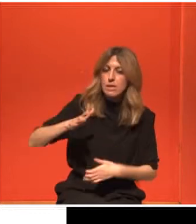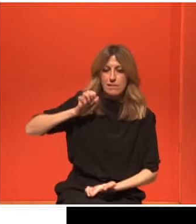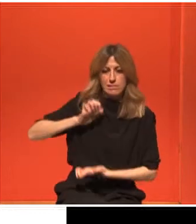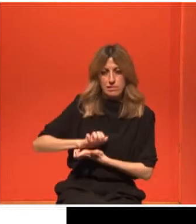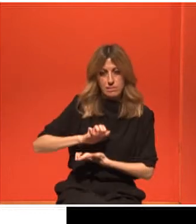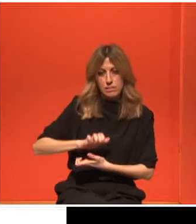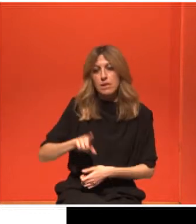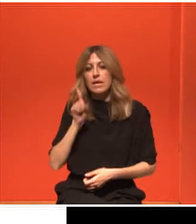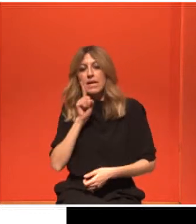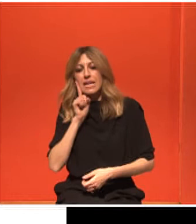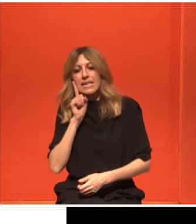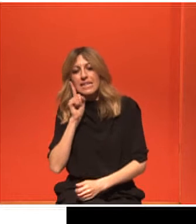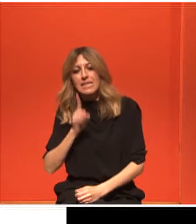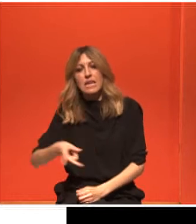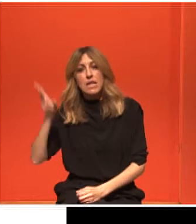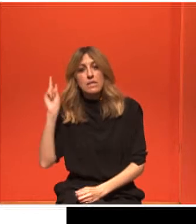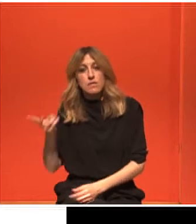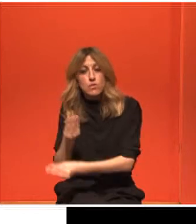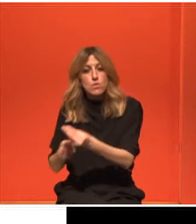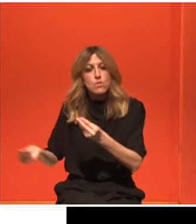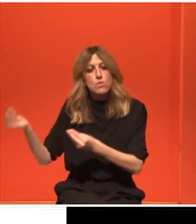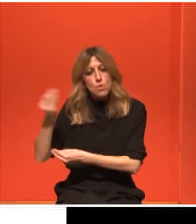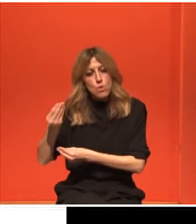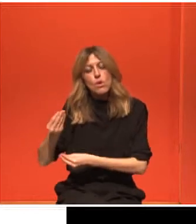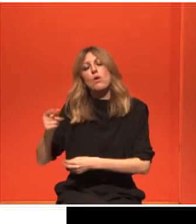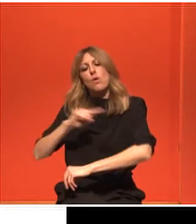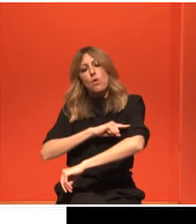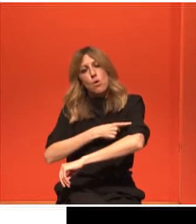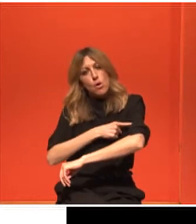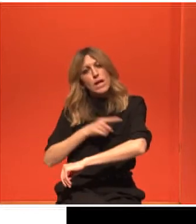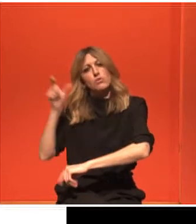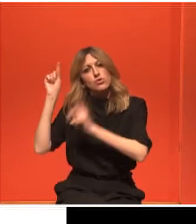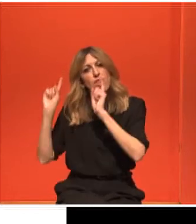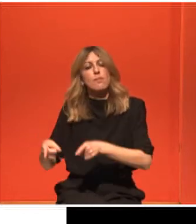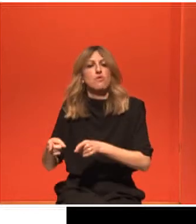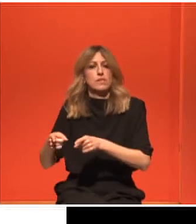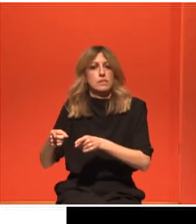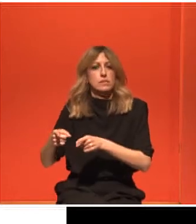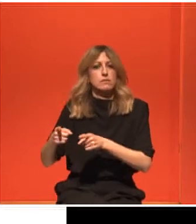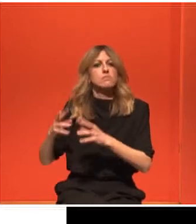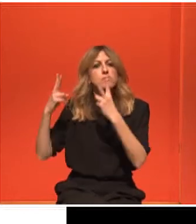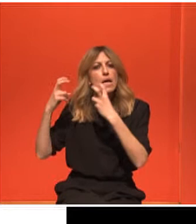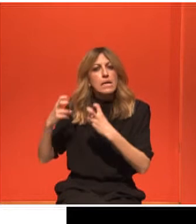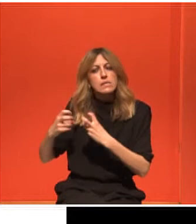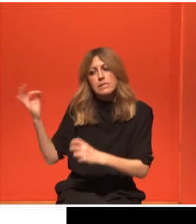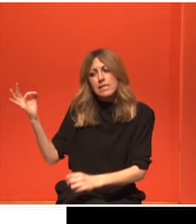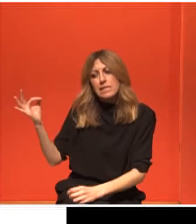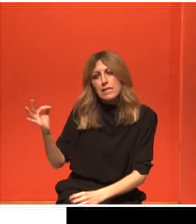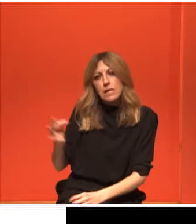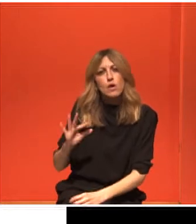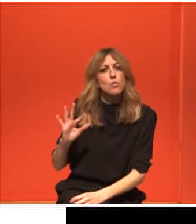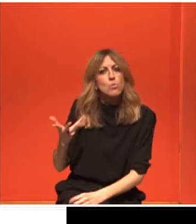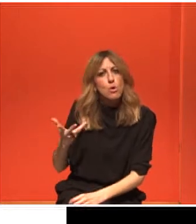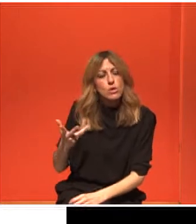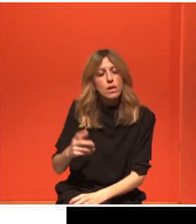πότε. Θυμίζω το πρόγραμμα αυτοπαρακολούθηση, κλινική εξέταση κάθε χρόνο μετά τα 40, ψηφιακή μαστογραφία κάθε χρόνο μετά τα